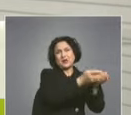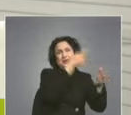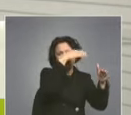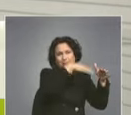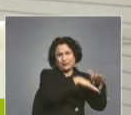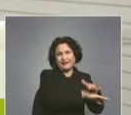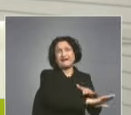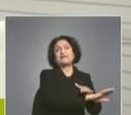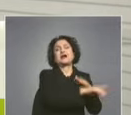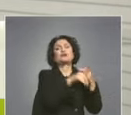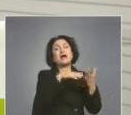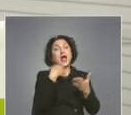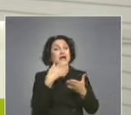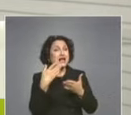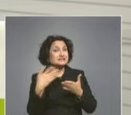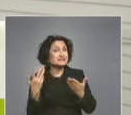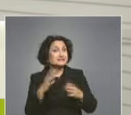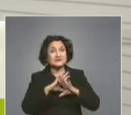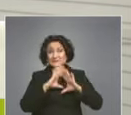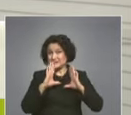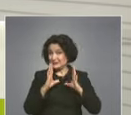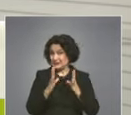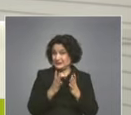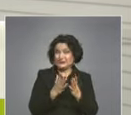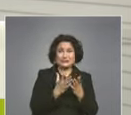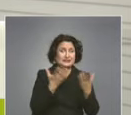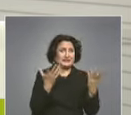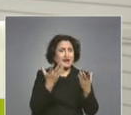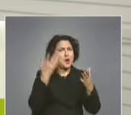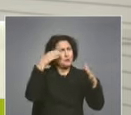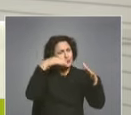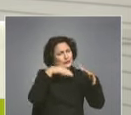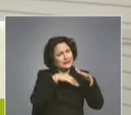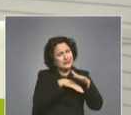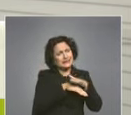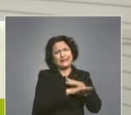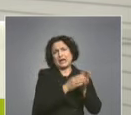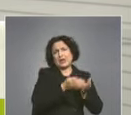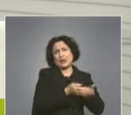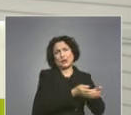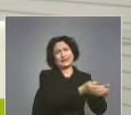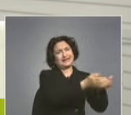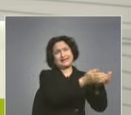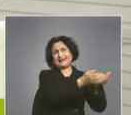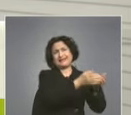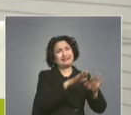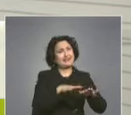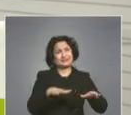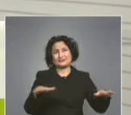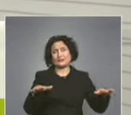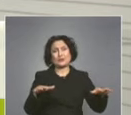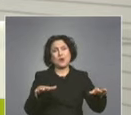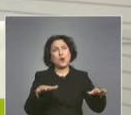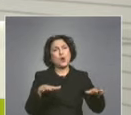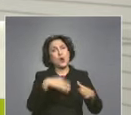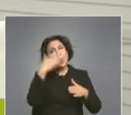някакъв начин е разказ за всички потънали гимии на детството. От друга страна е много ведра,